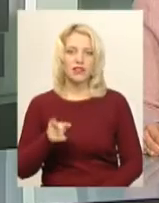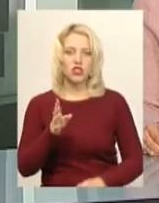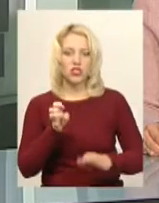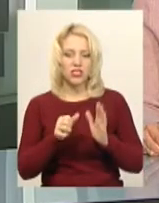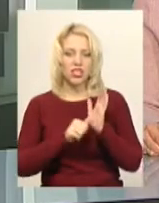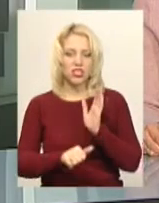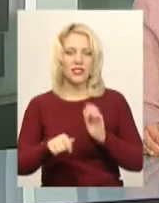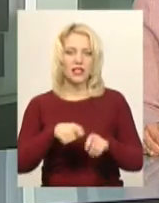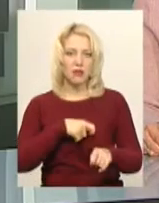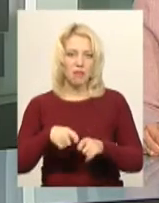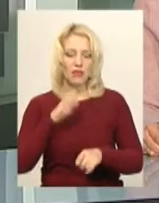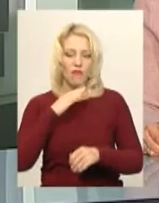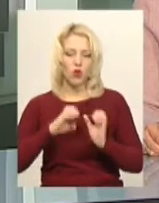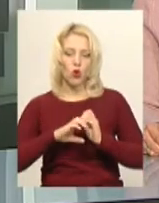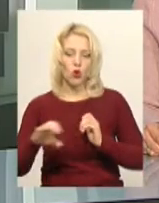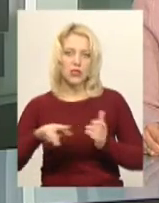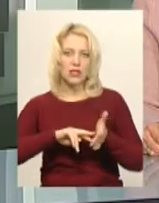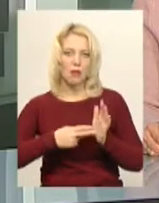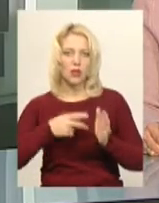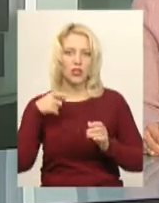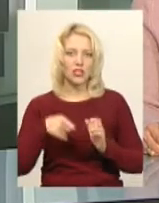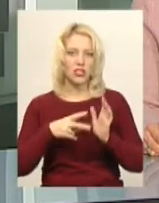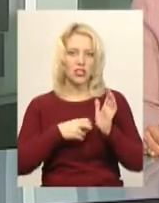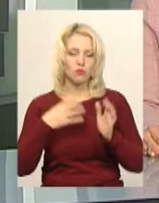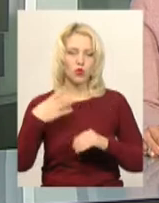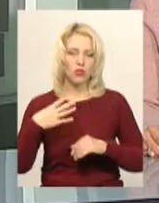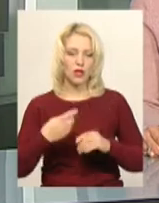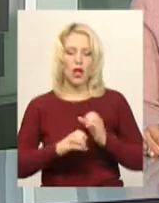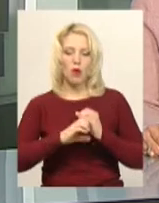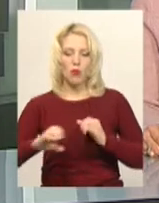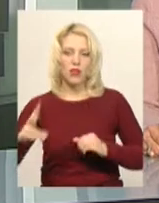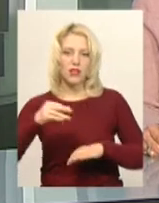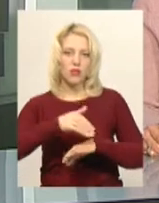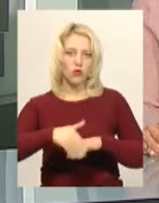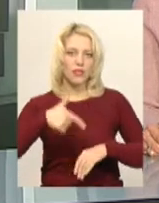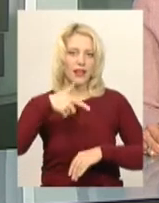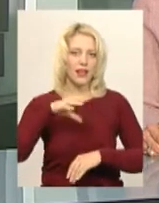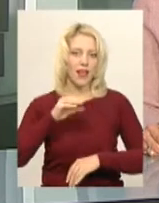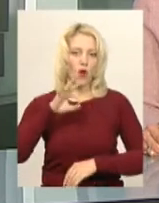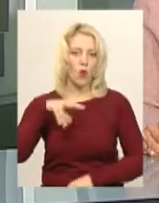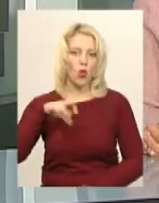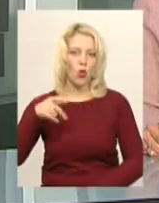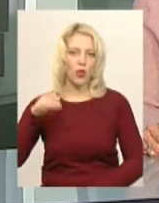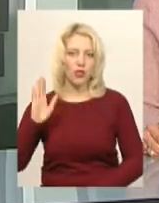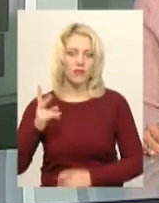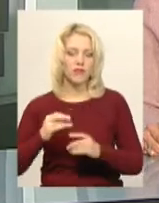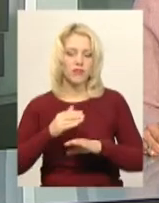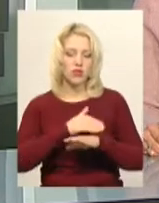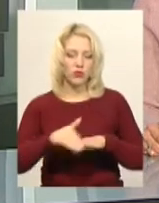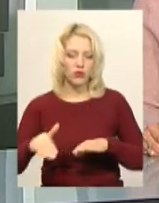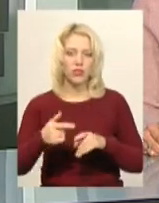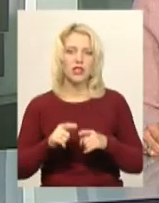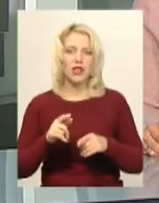1460 метрів водогону із запланованих 1740 проклали на вулиці геологів взовш хмельницьких речових ринків.